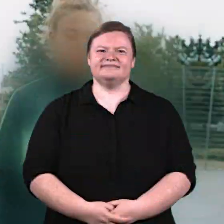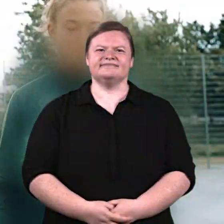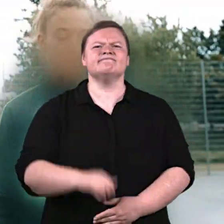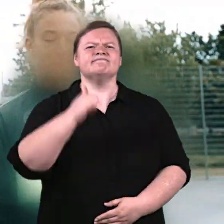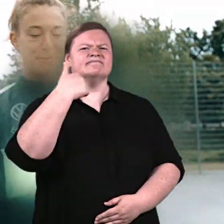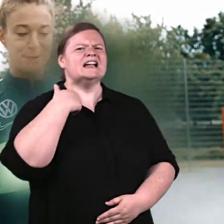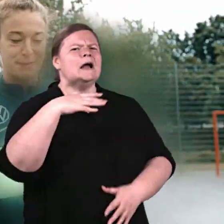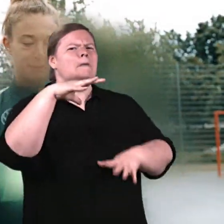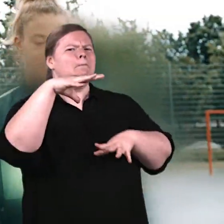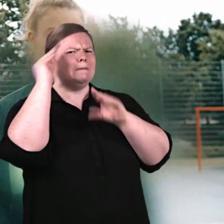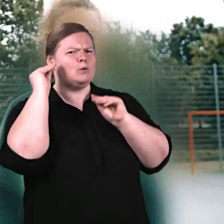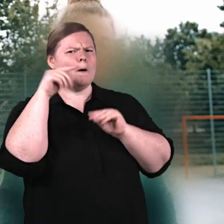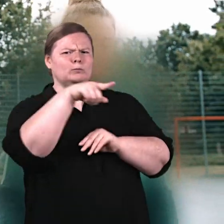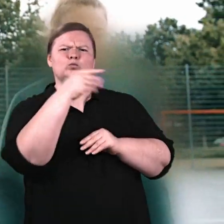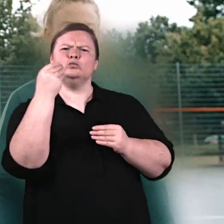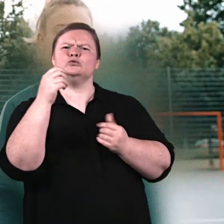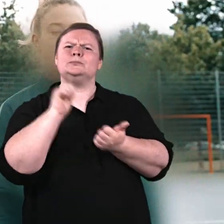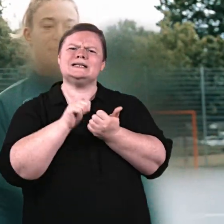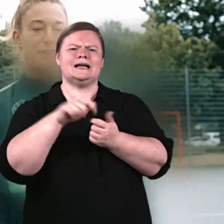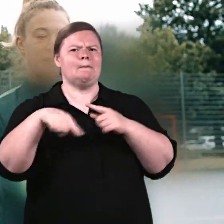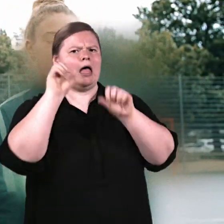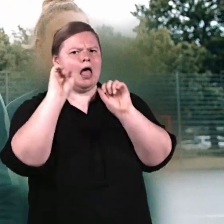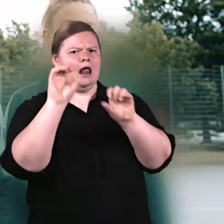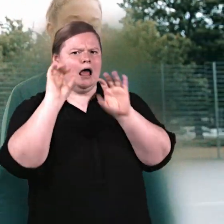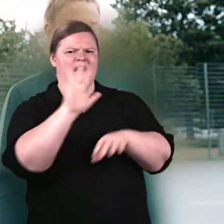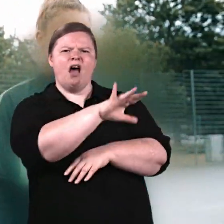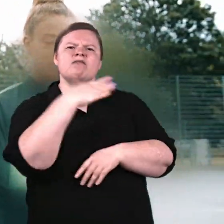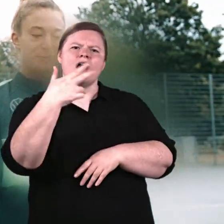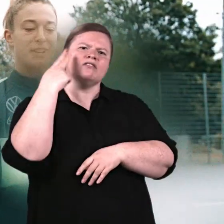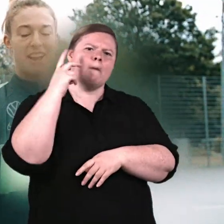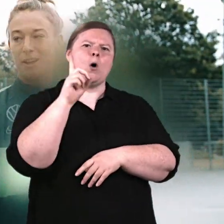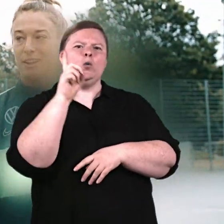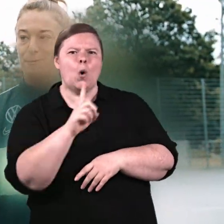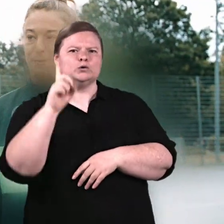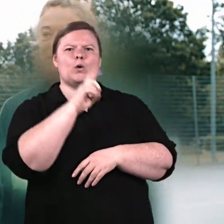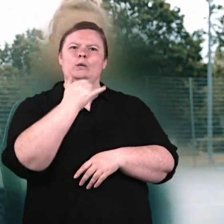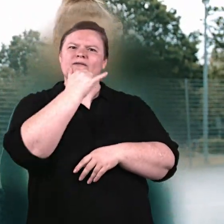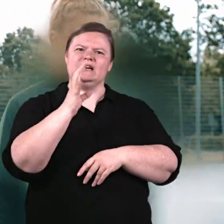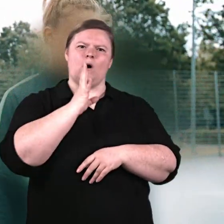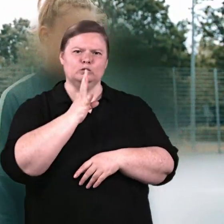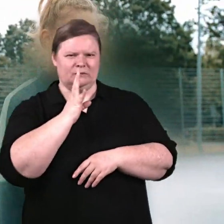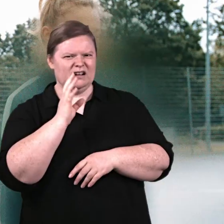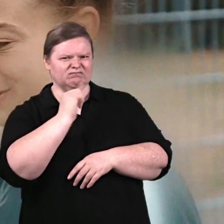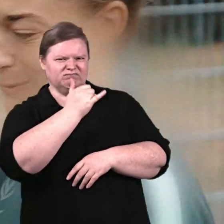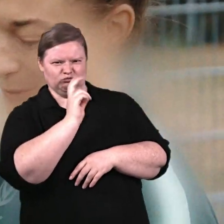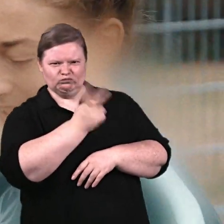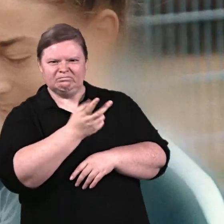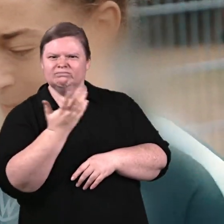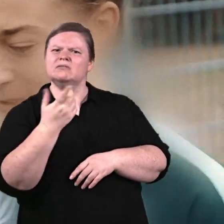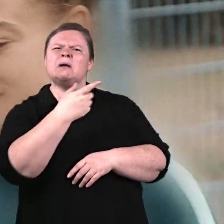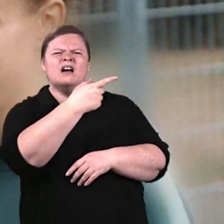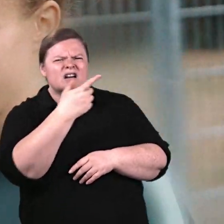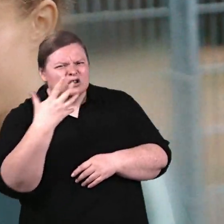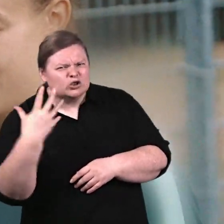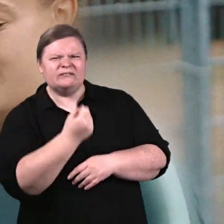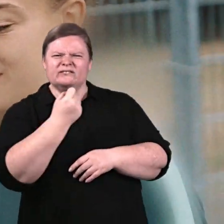Ich habe nur so am Rande mitbekommen, dass du der Presse einfach auch erst mal erklären musstest, wie dein Nachname überhaupt richtig ausgesprochen wird. Woher nimmst du dann das